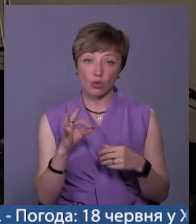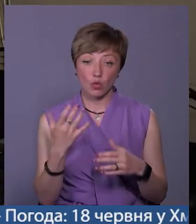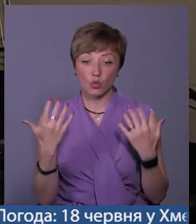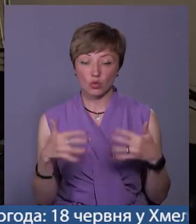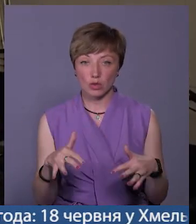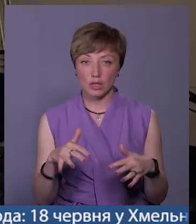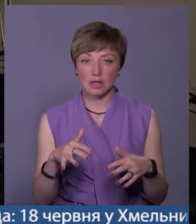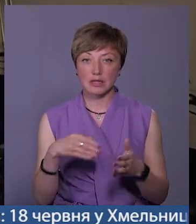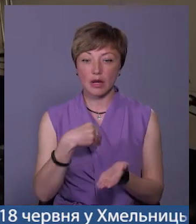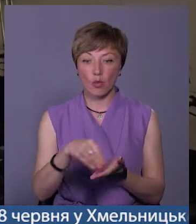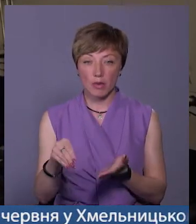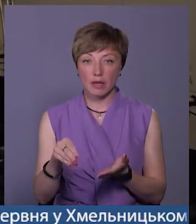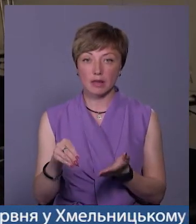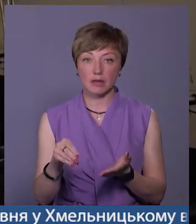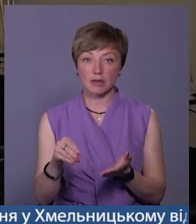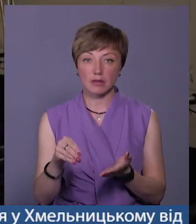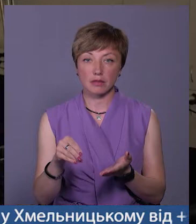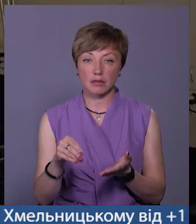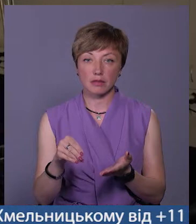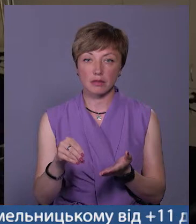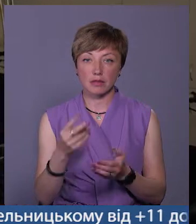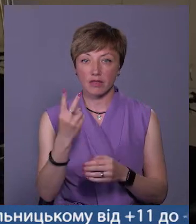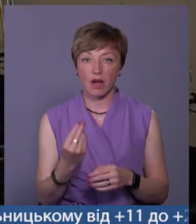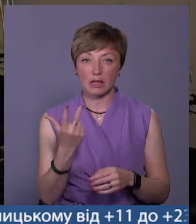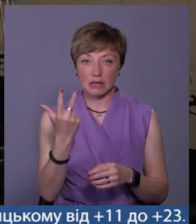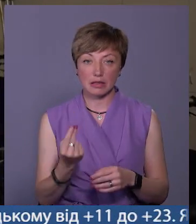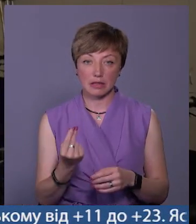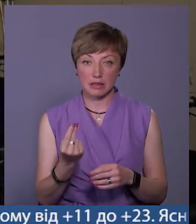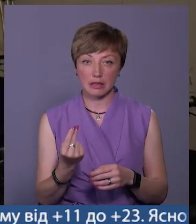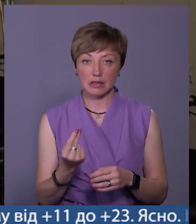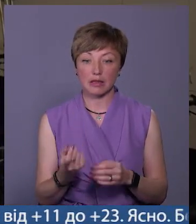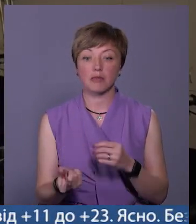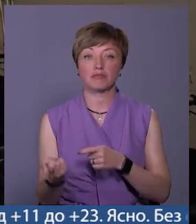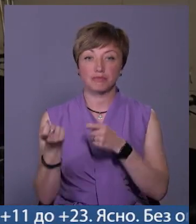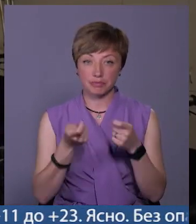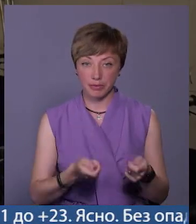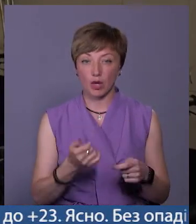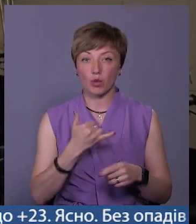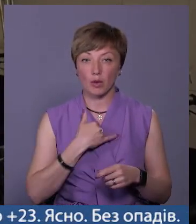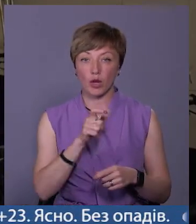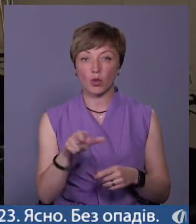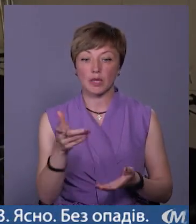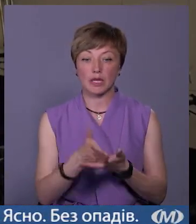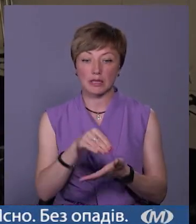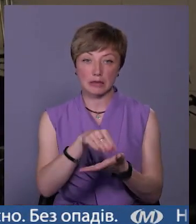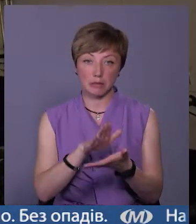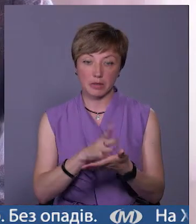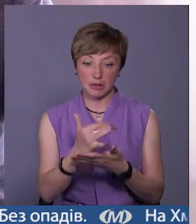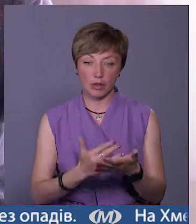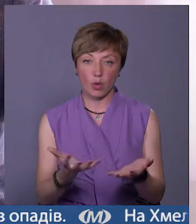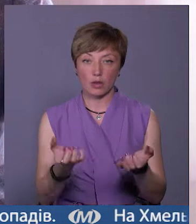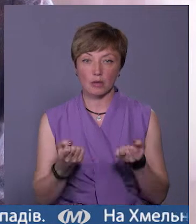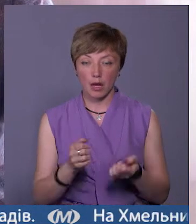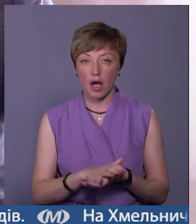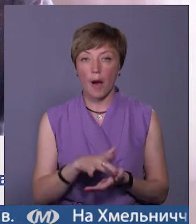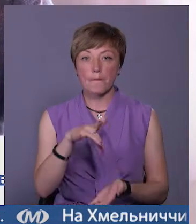майже закупили, десь вони 2-3 дні з'являться, і в мене вже люди є записані для отримання. В